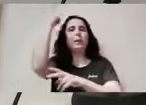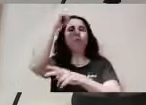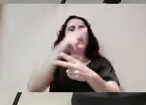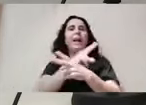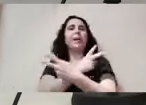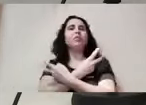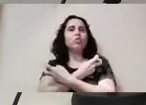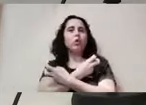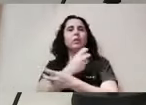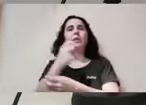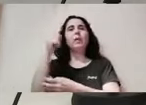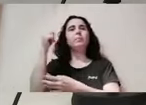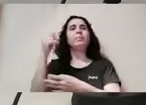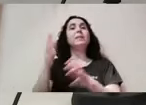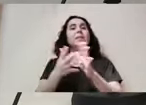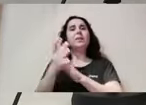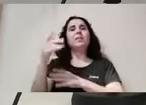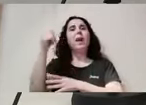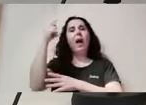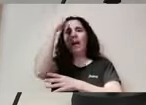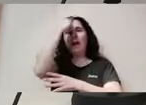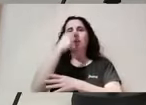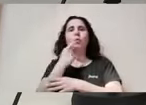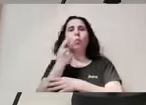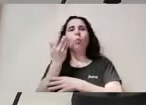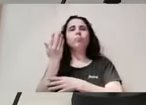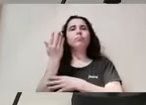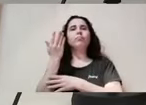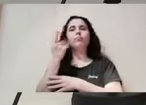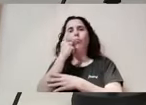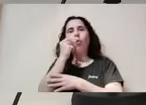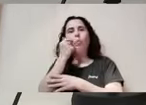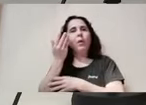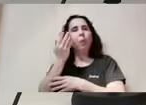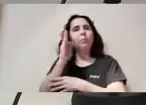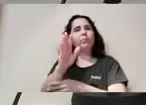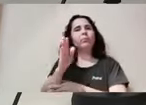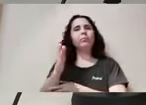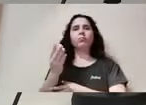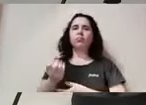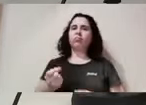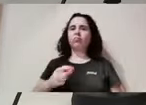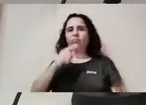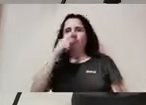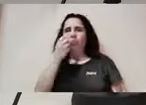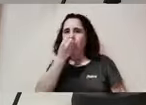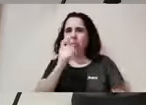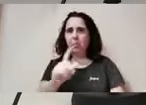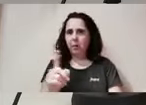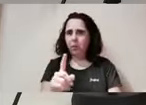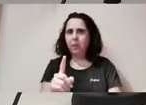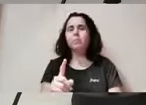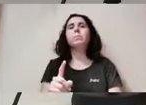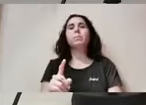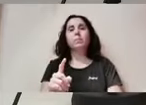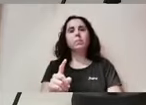certes conductes que s'adopten els homes i que són